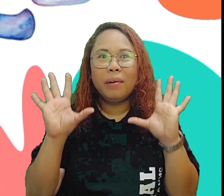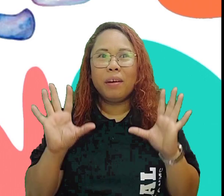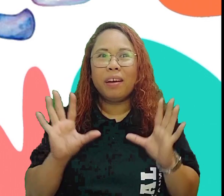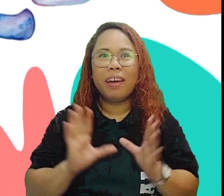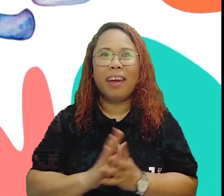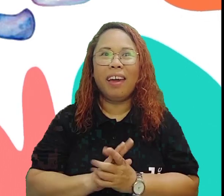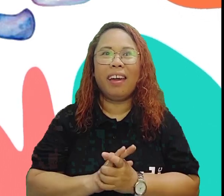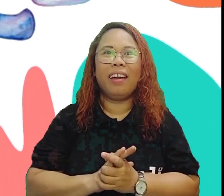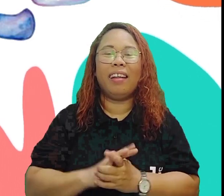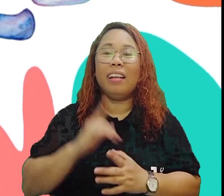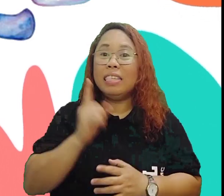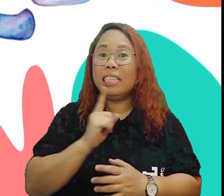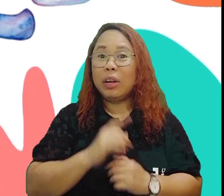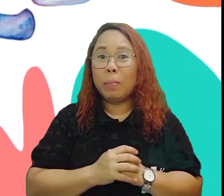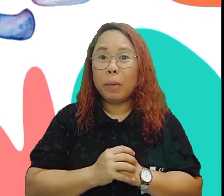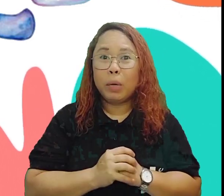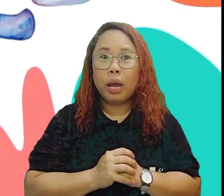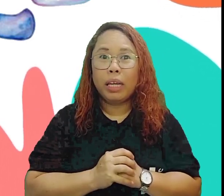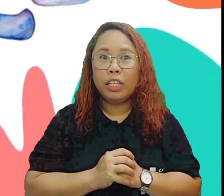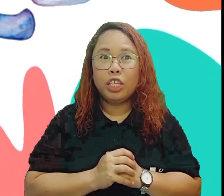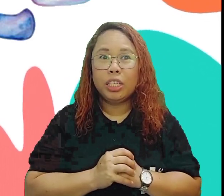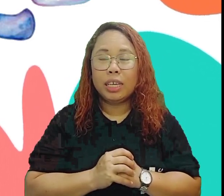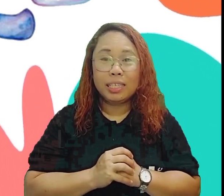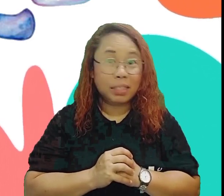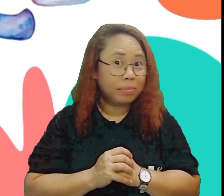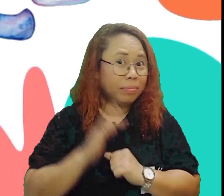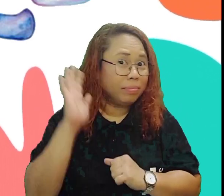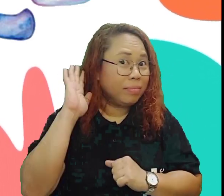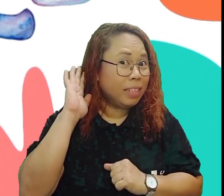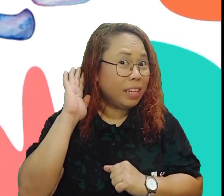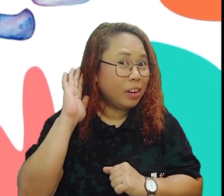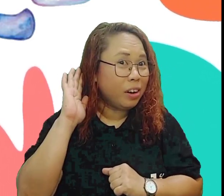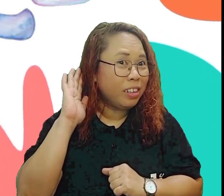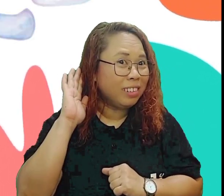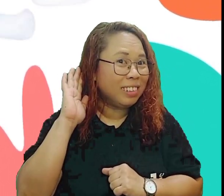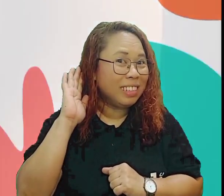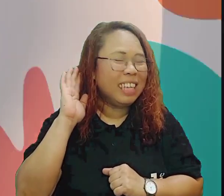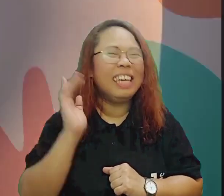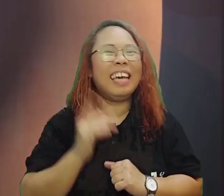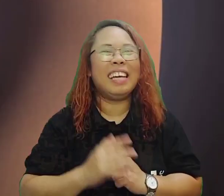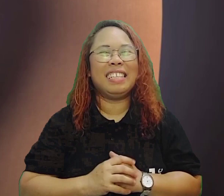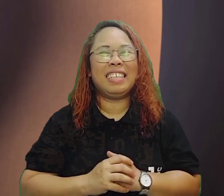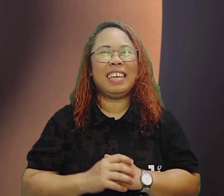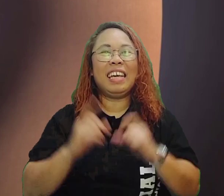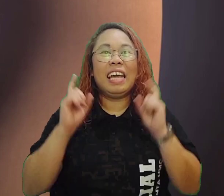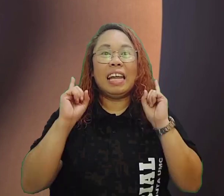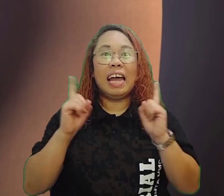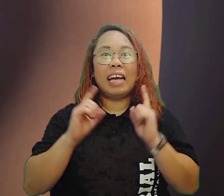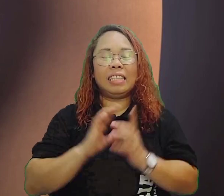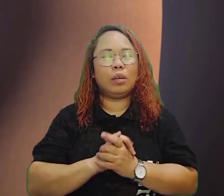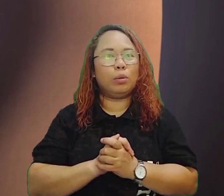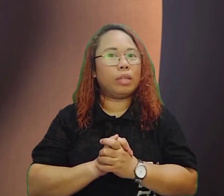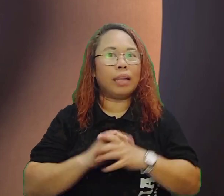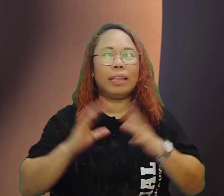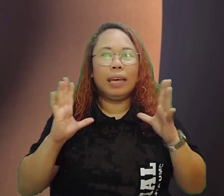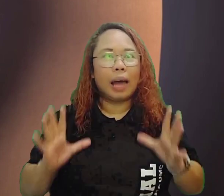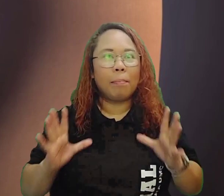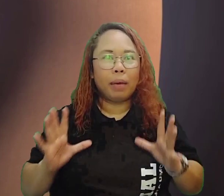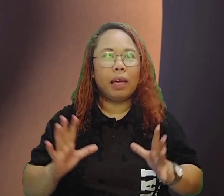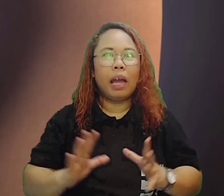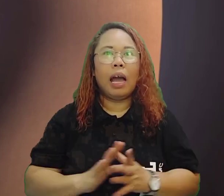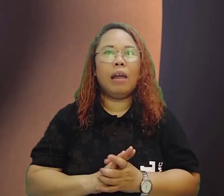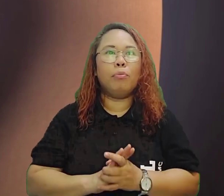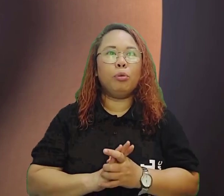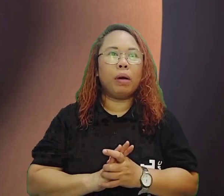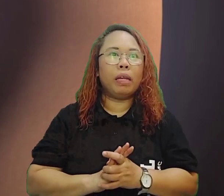miracle! Sino ang binuhay ni Jesus? Sino? Yes, si Lazarus. At